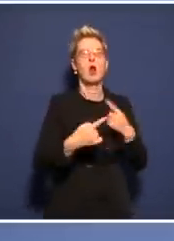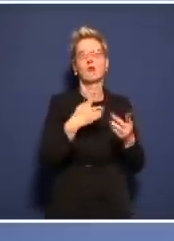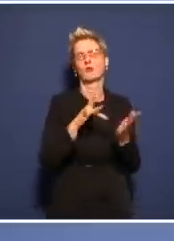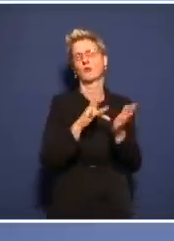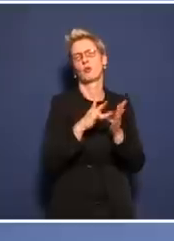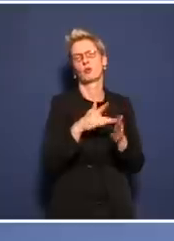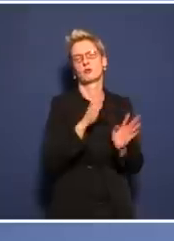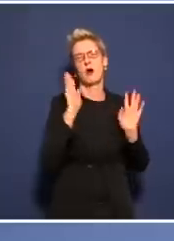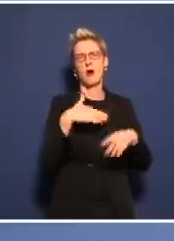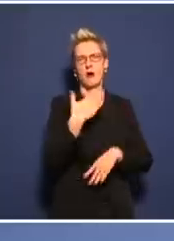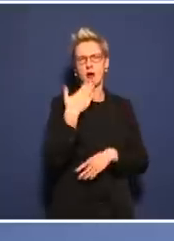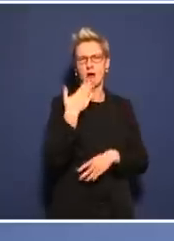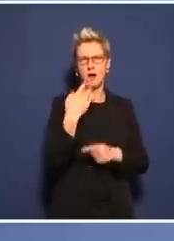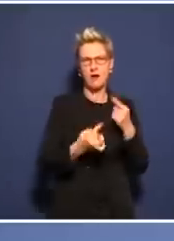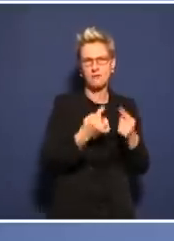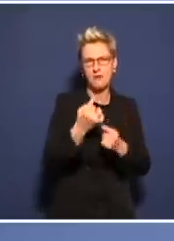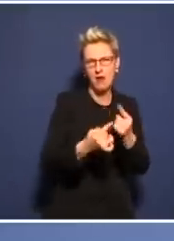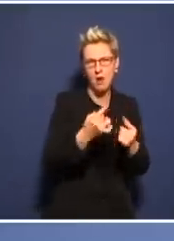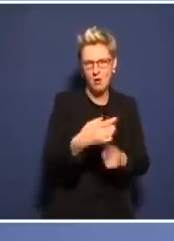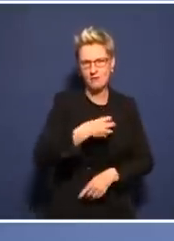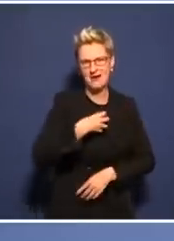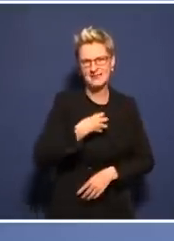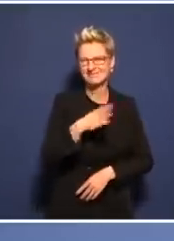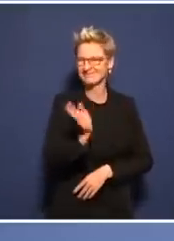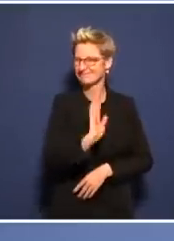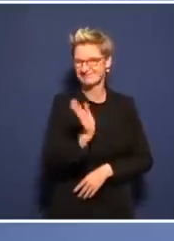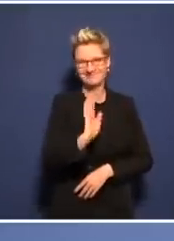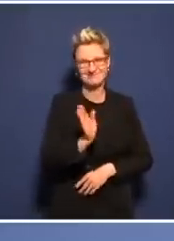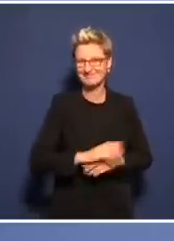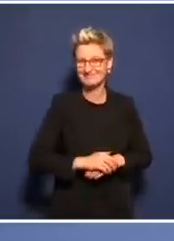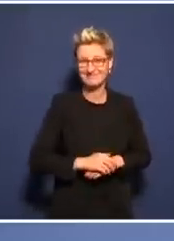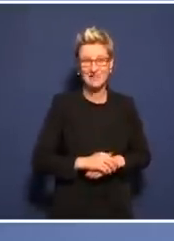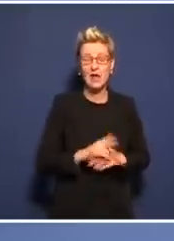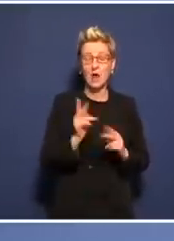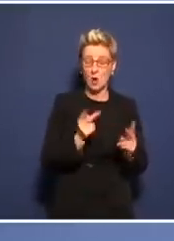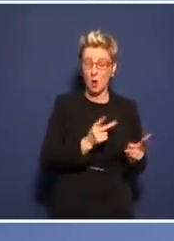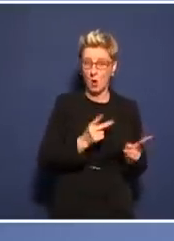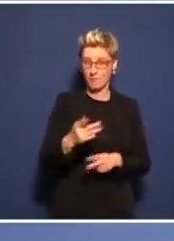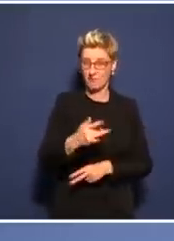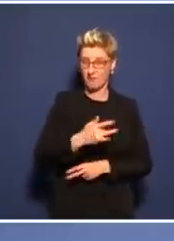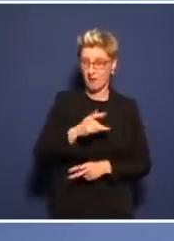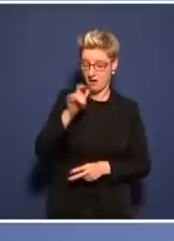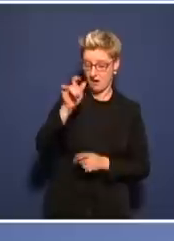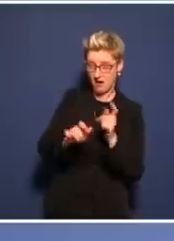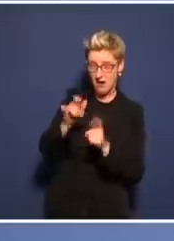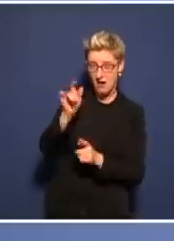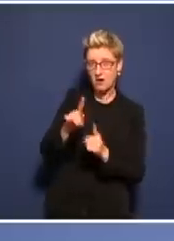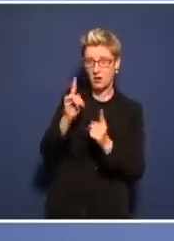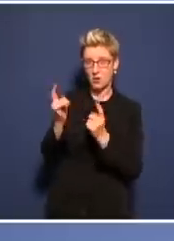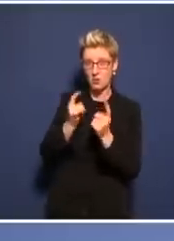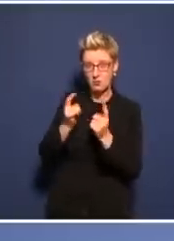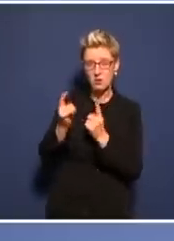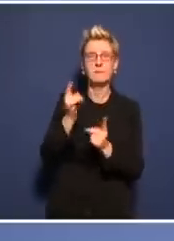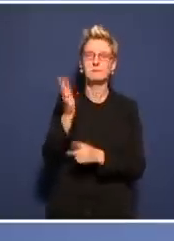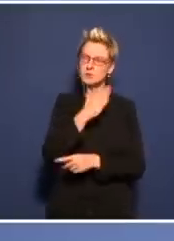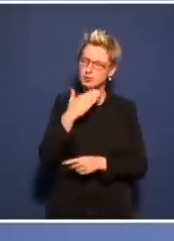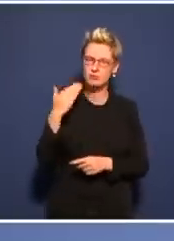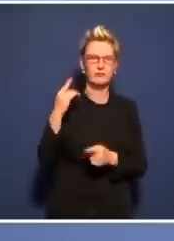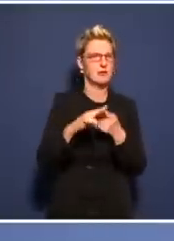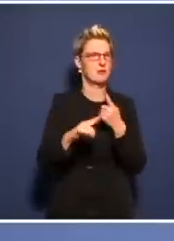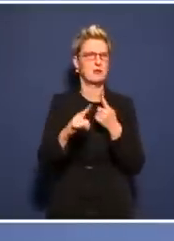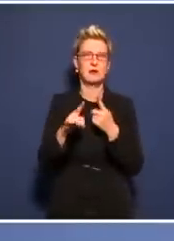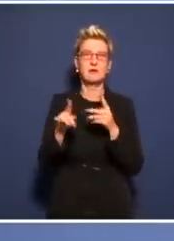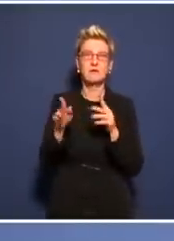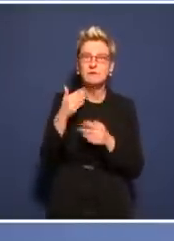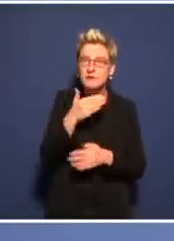Die Zahl der Opfer, die wir dann beklagen müssten, ist ungewiss. Unglaublich zu genau dieser Durchseuchung rät